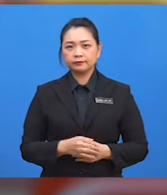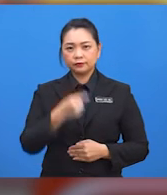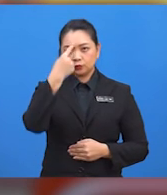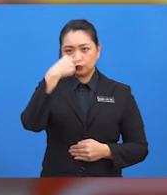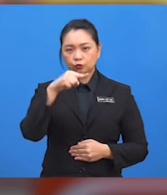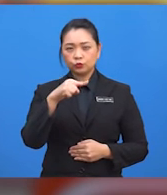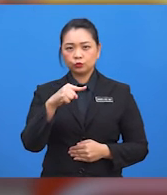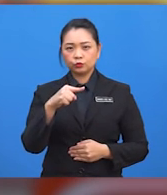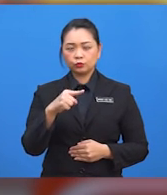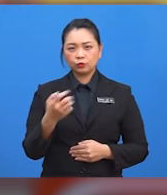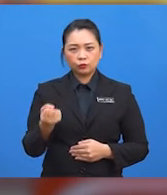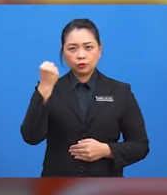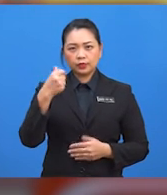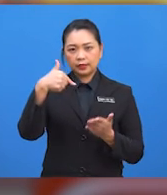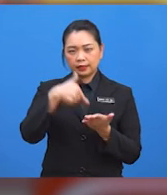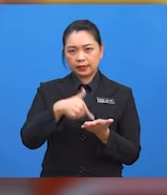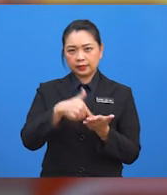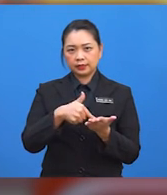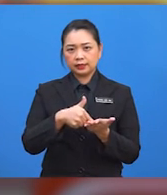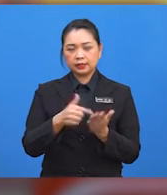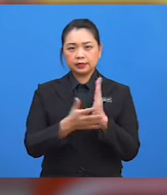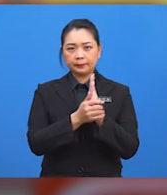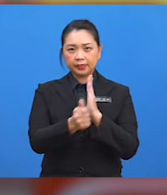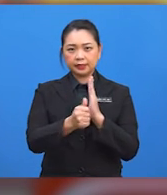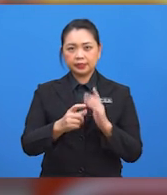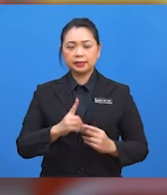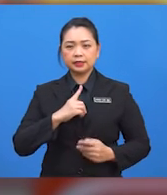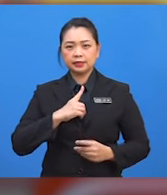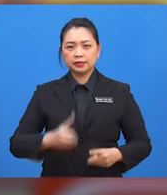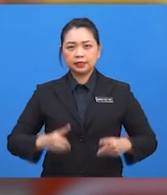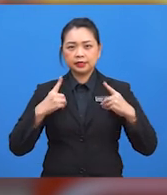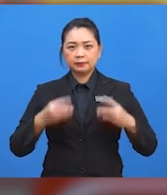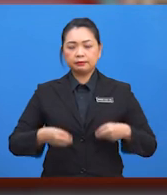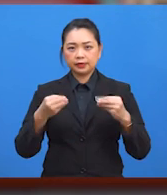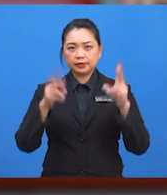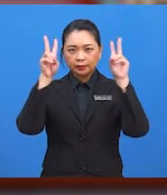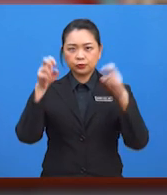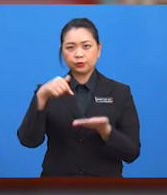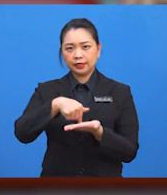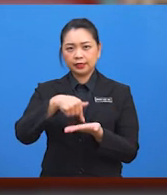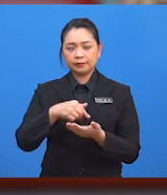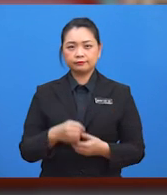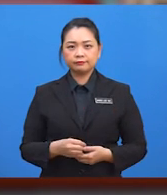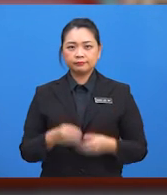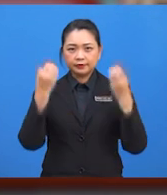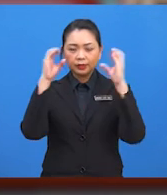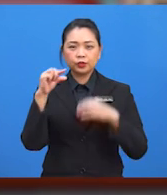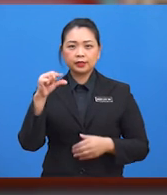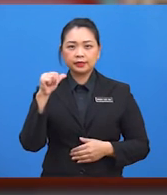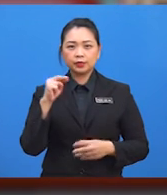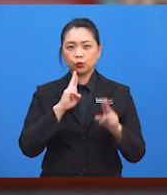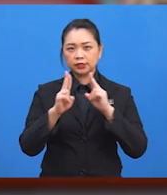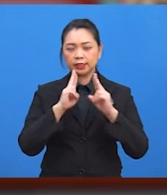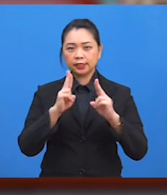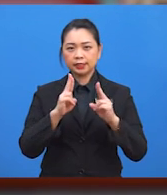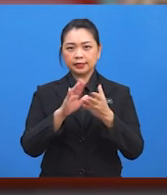memantapkan penguasaan kemahiran diri bagi topik ini. Cikgu Gan, ucapkan